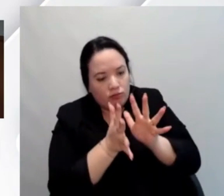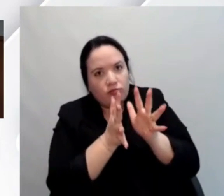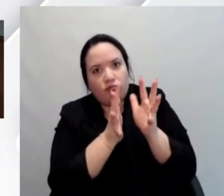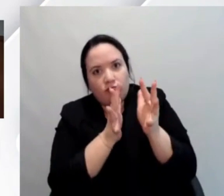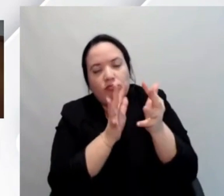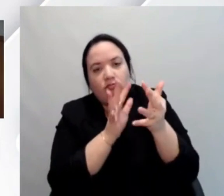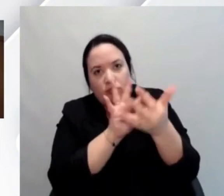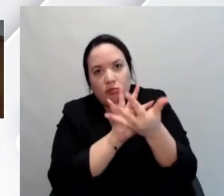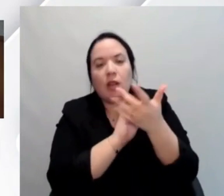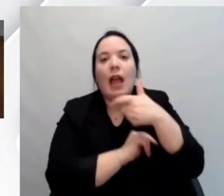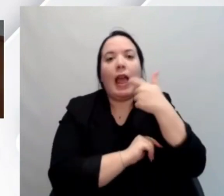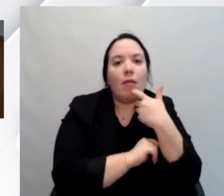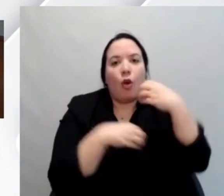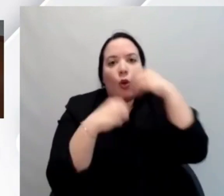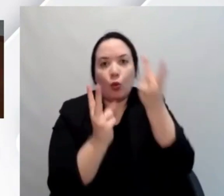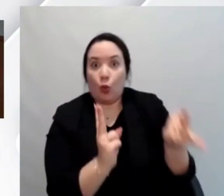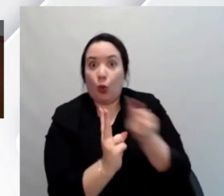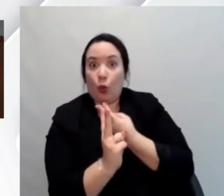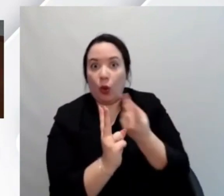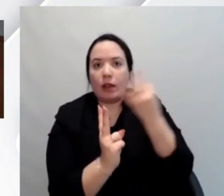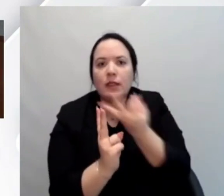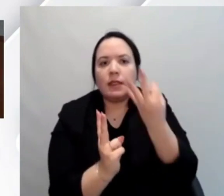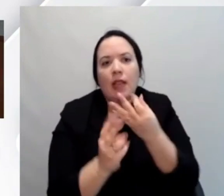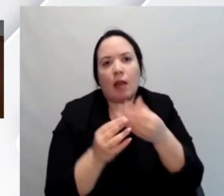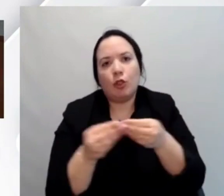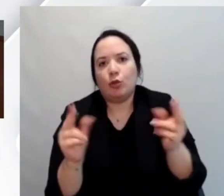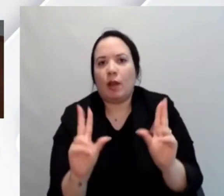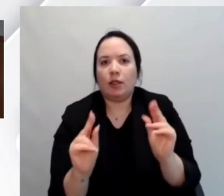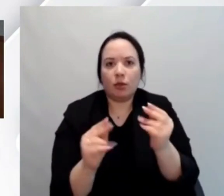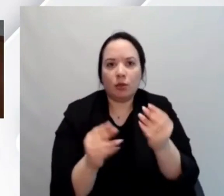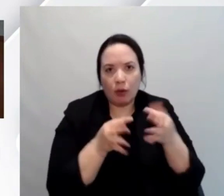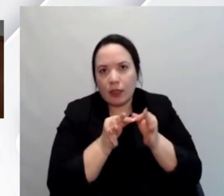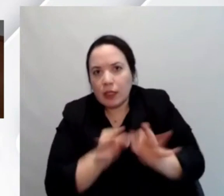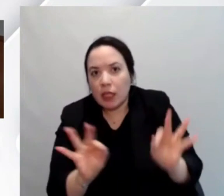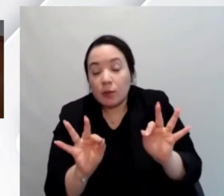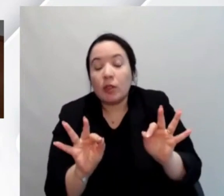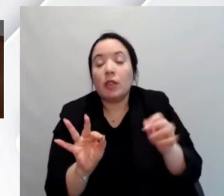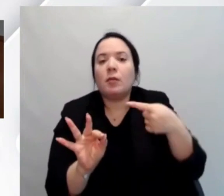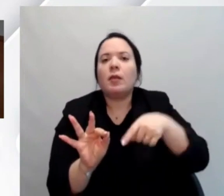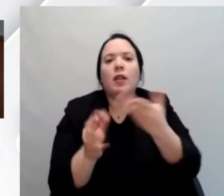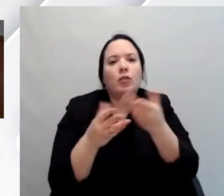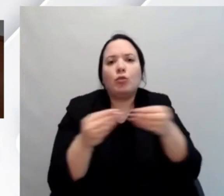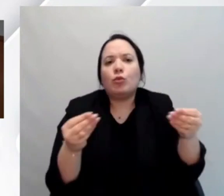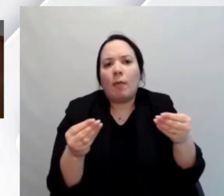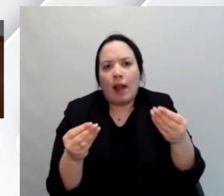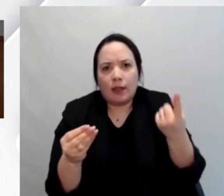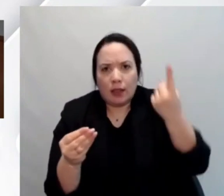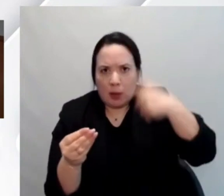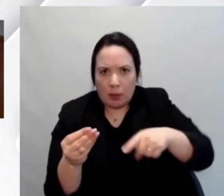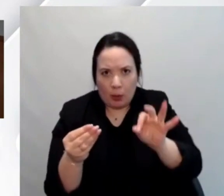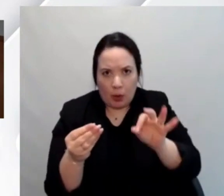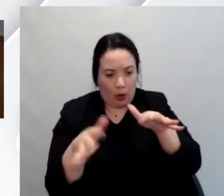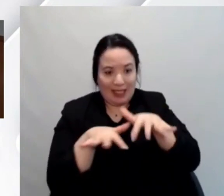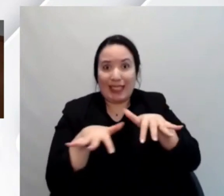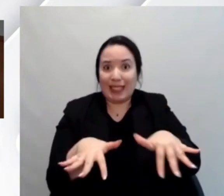sia Apple che Google hanno messo a disposizione sempre nuovi meccanismi per non solo appunto all'interno del sistema